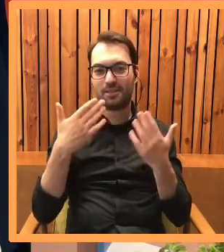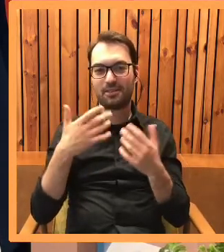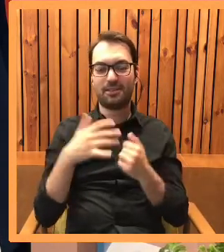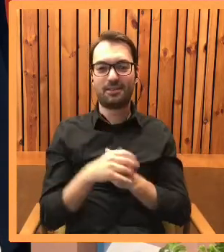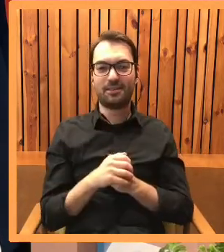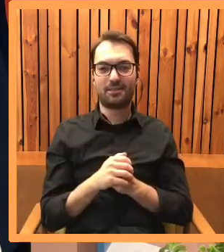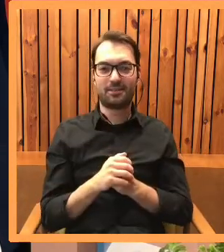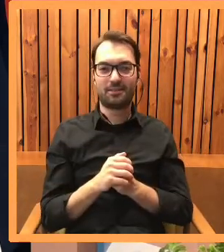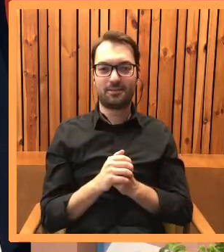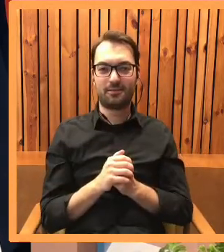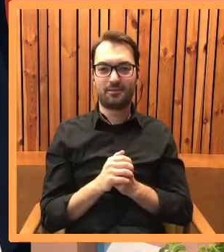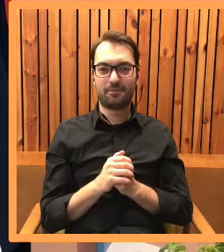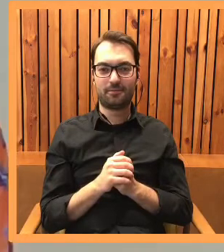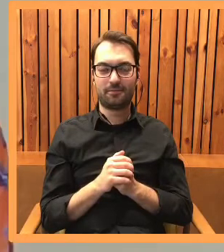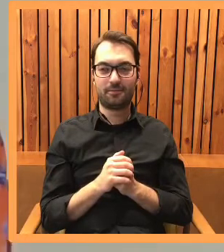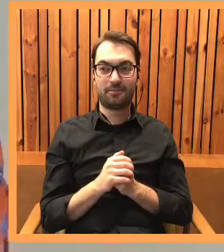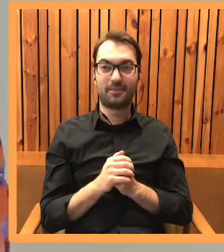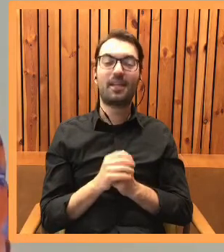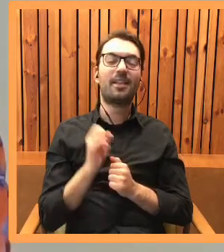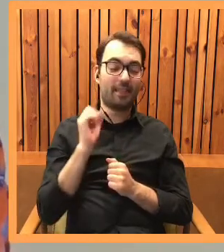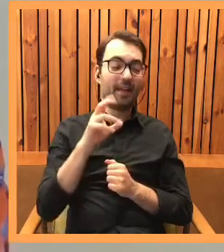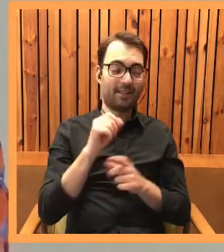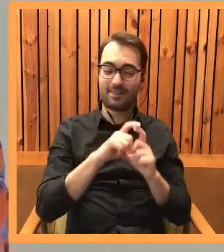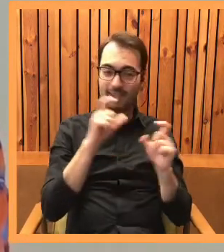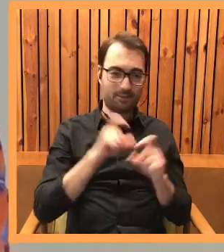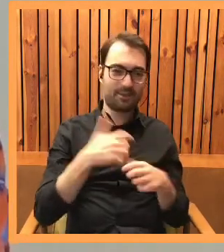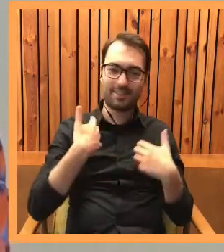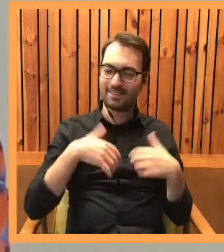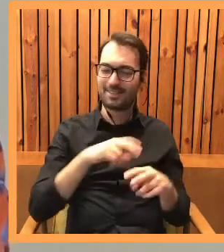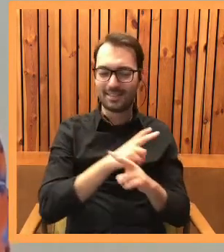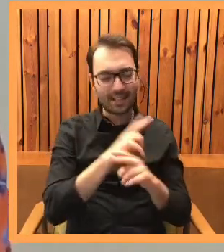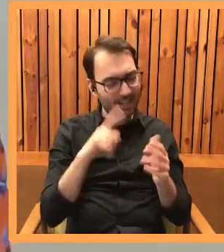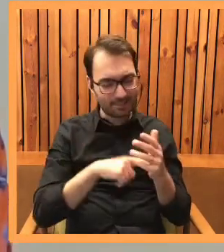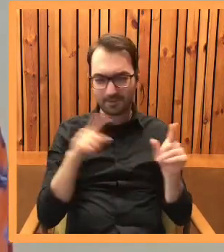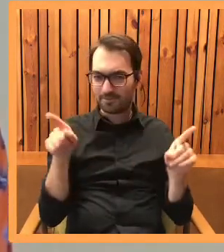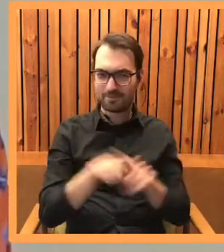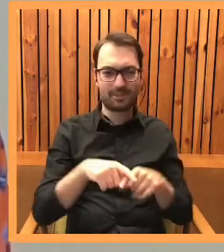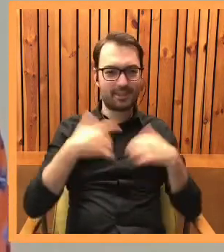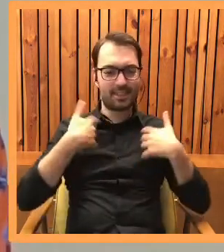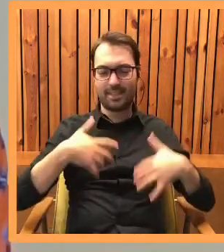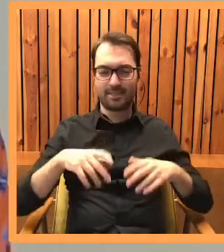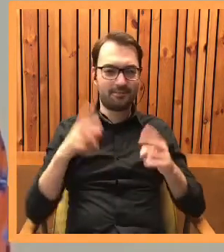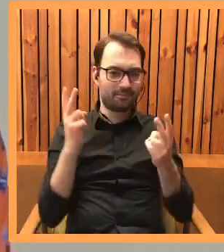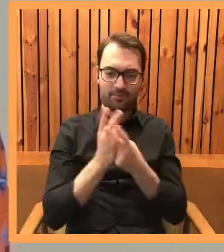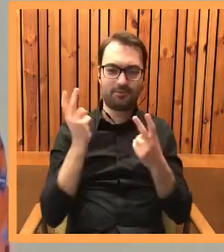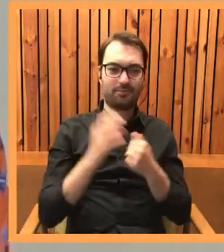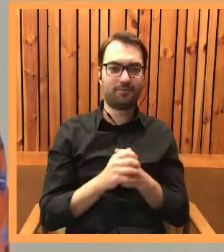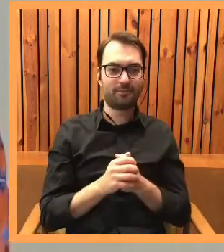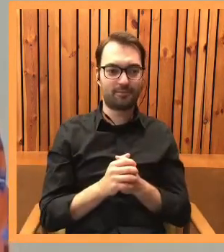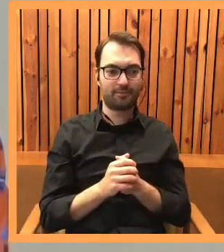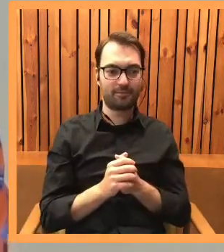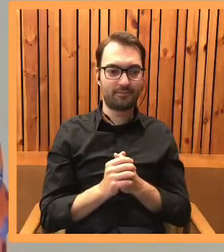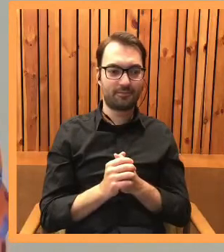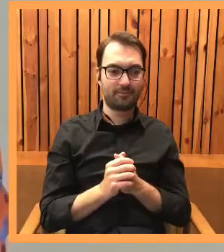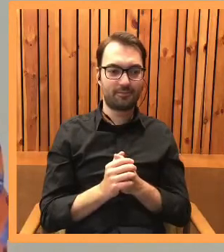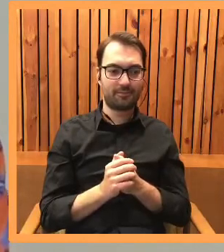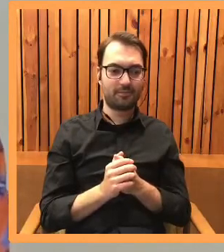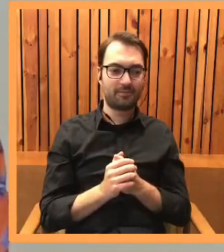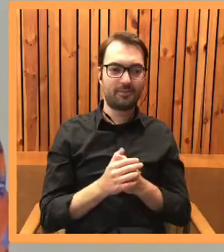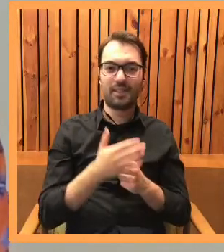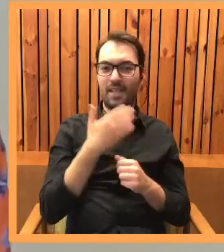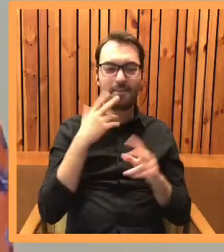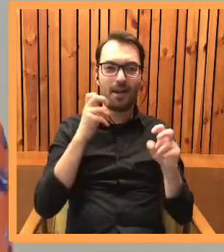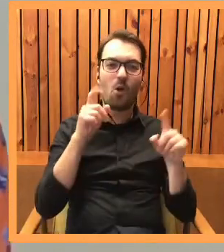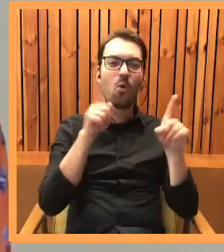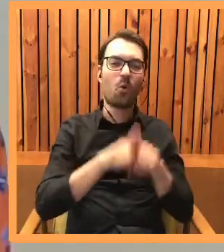tym świecie poradzi. Tak, tak. Stres jest za każdym razem taki sam. W żadnym razie nie pojawia się